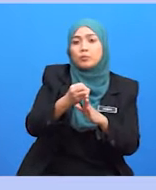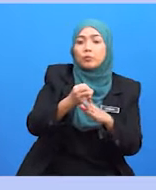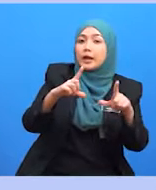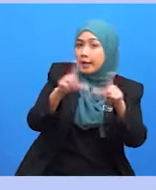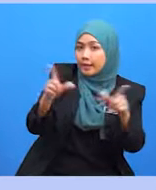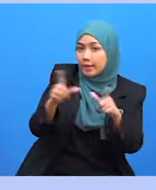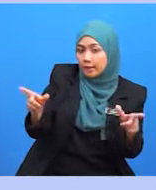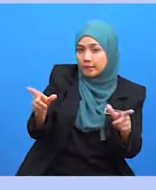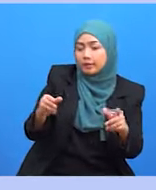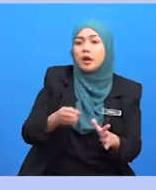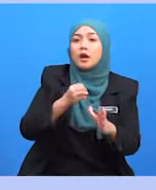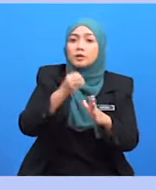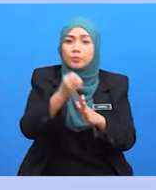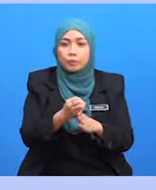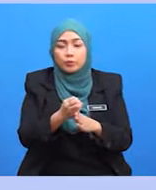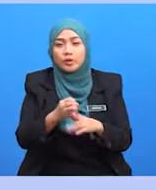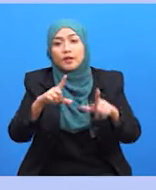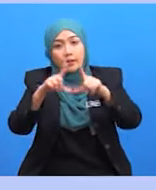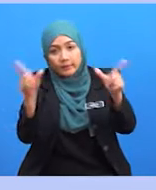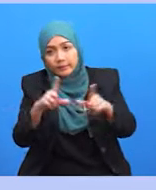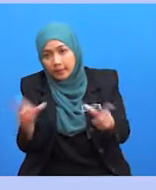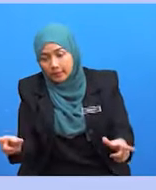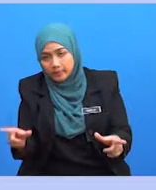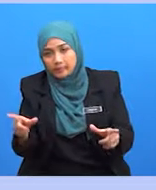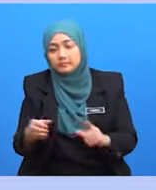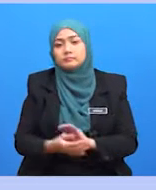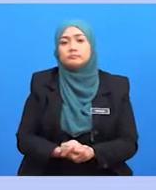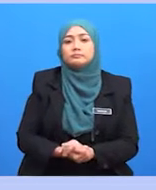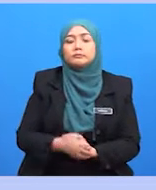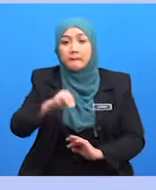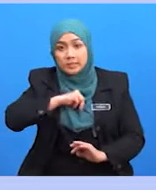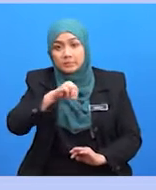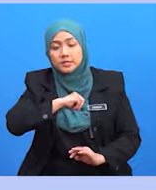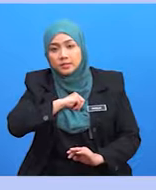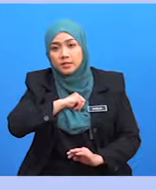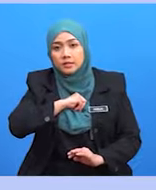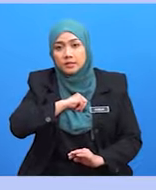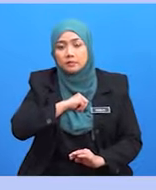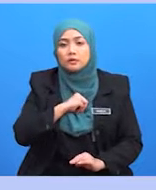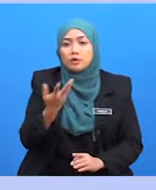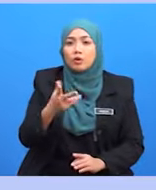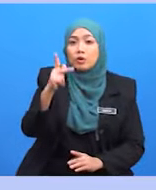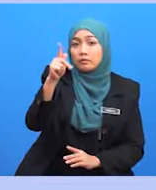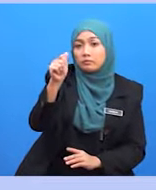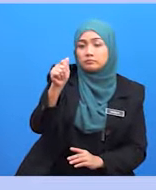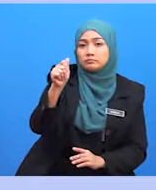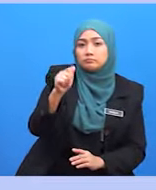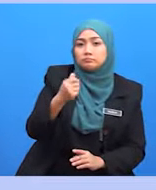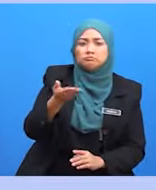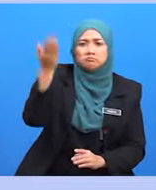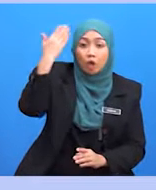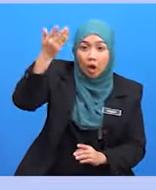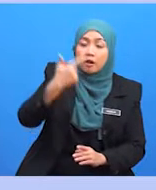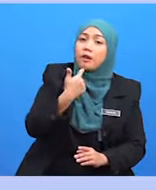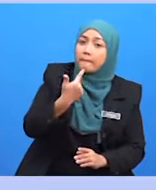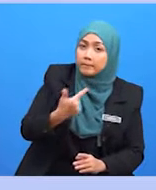atau sans serif tanpa kaki. Masing-masing juga dikenali sebagai klasik atau modern. Dan